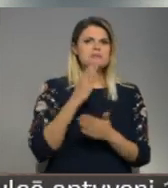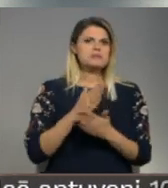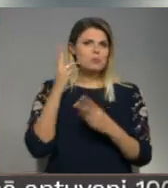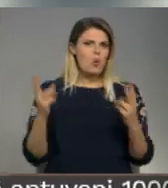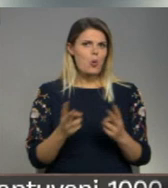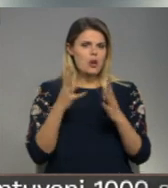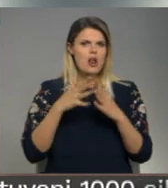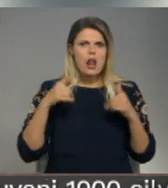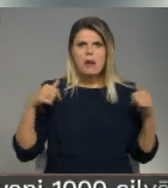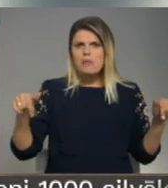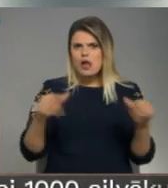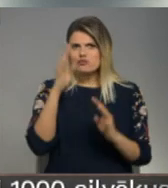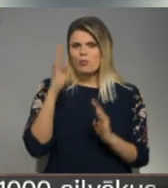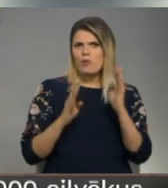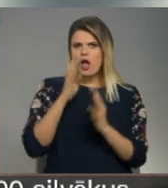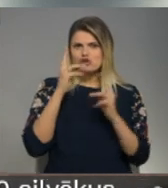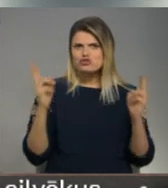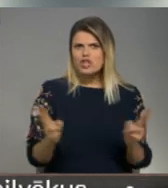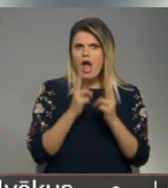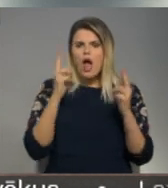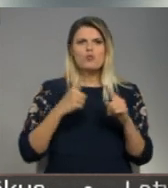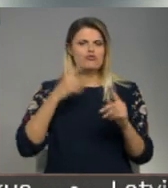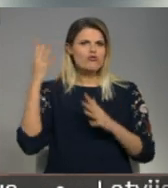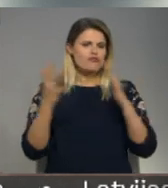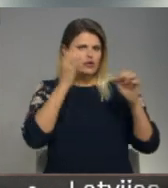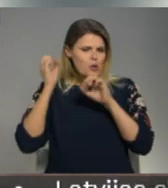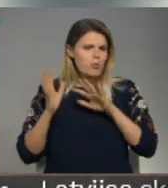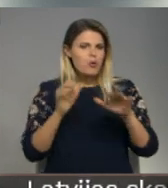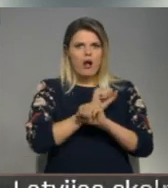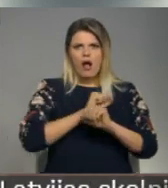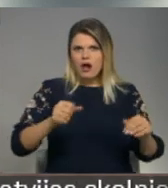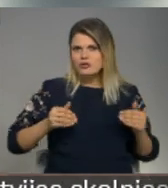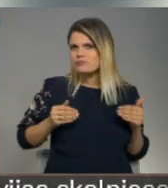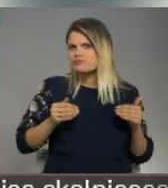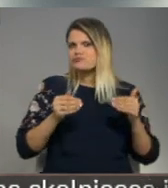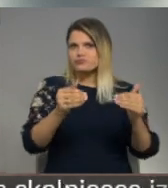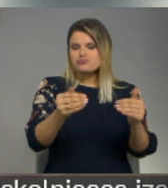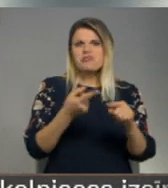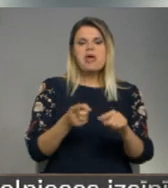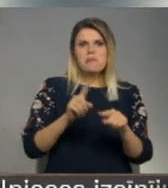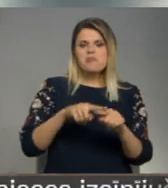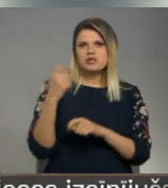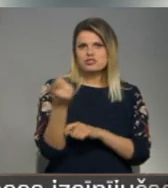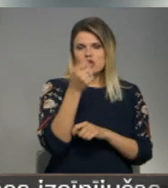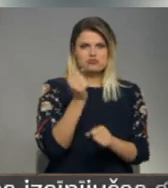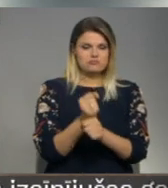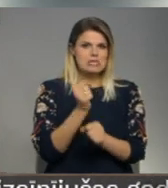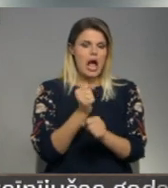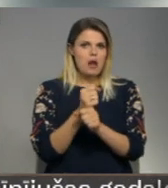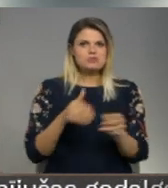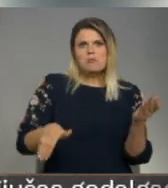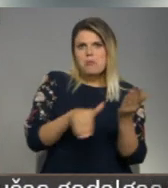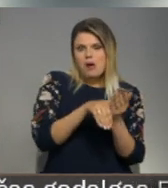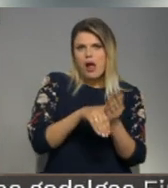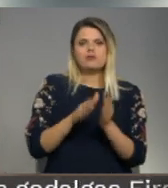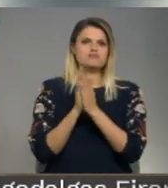kurā lielā platībā deg meš un vējš uguns liesmas strauji izplatu un tāpēc dzēšanas darbos iesaistīt arī